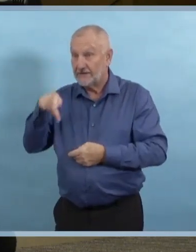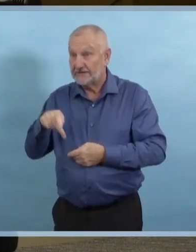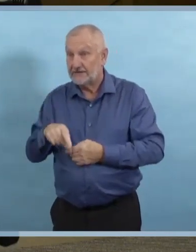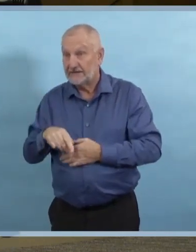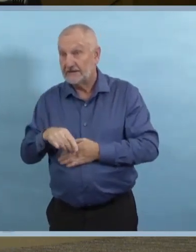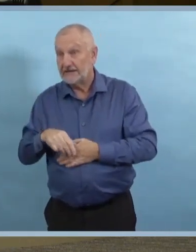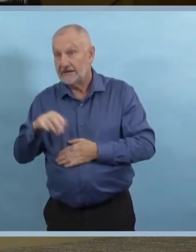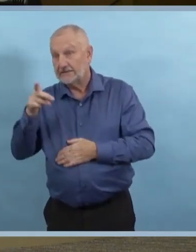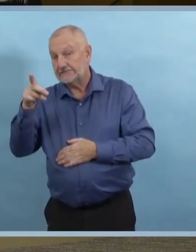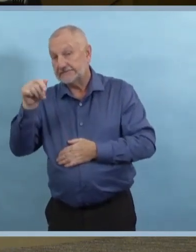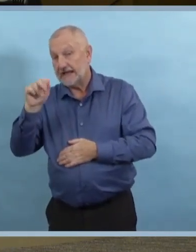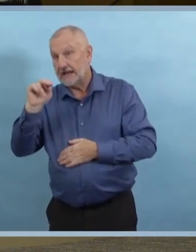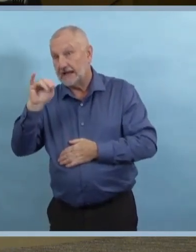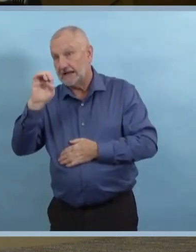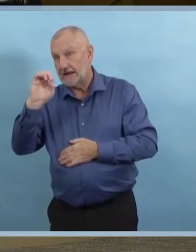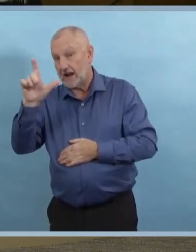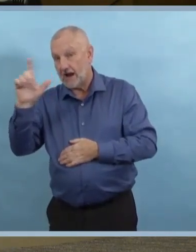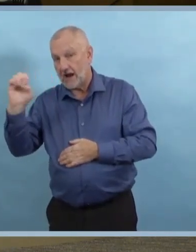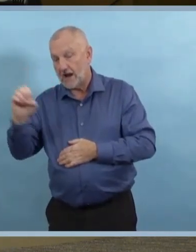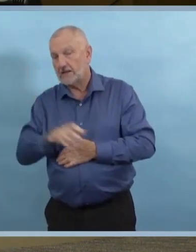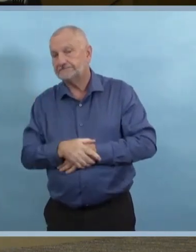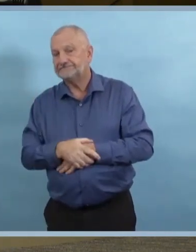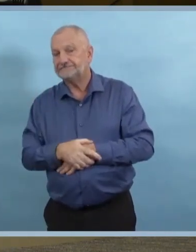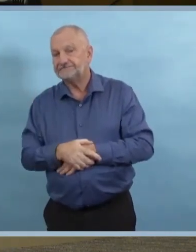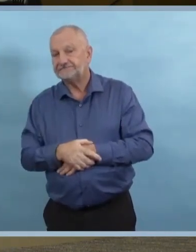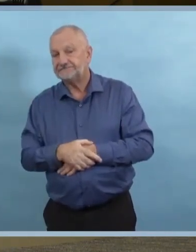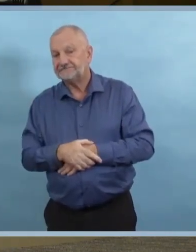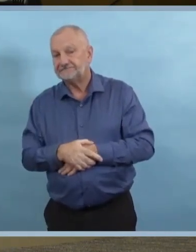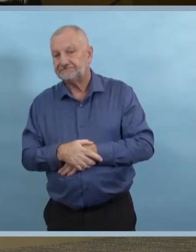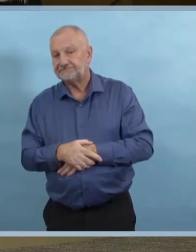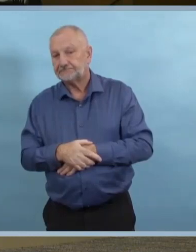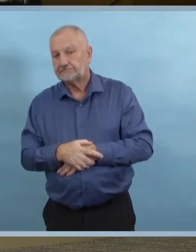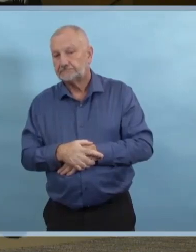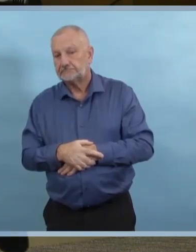Bon après-midi, Docteur Roussin, ma question est pour vous en premier.